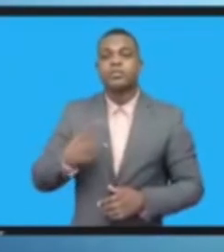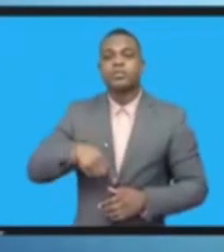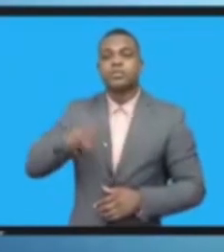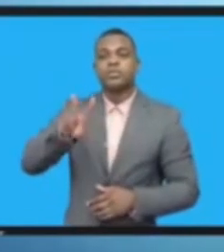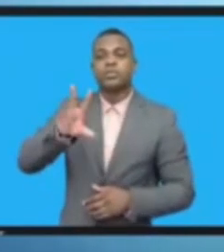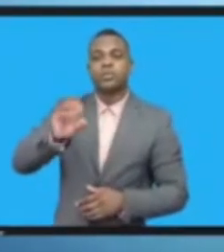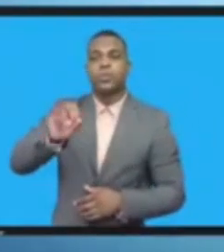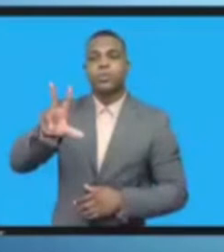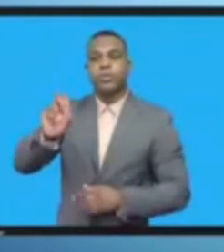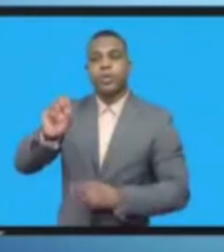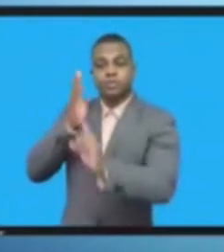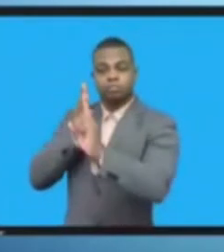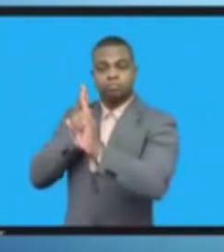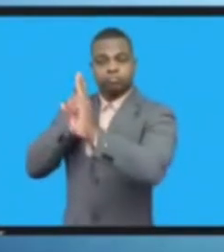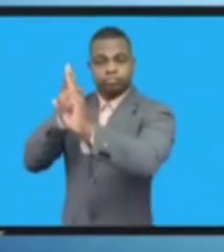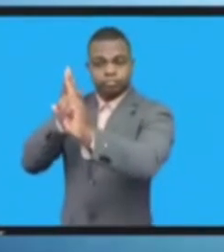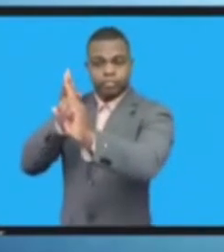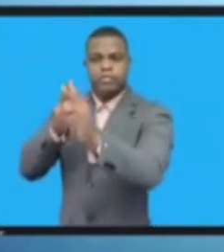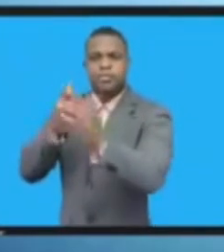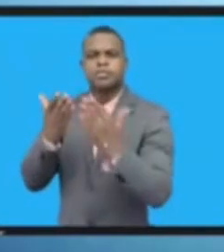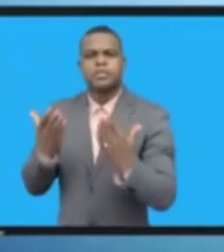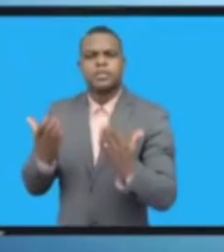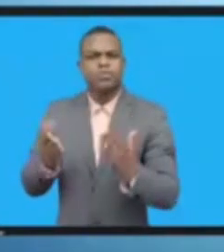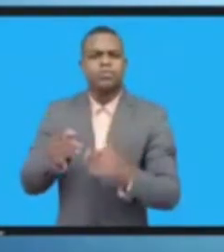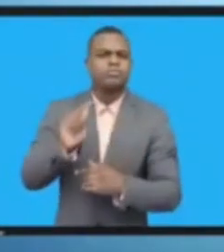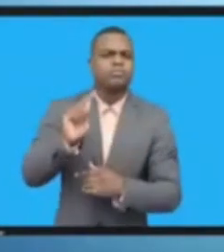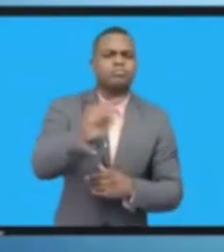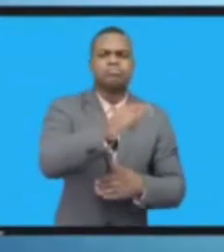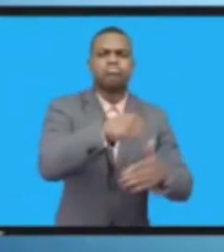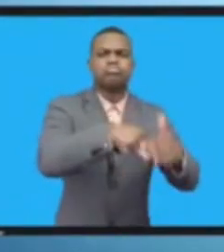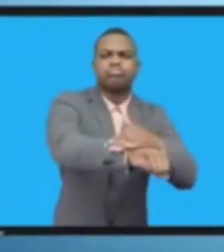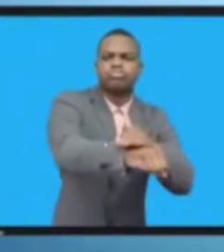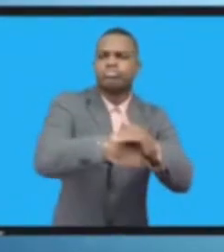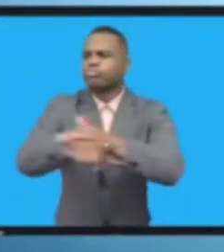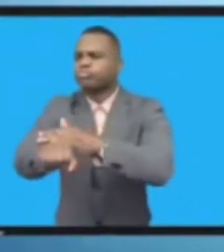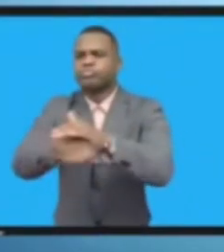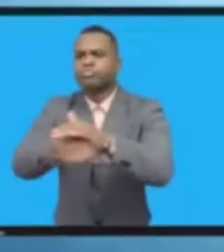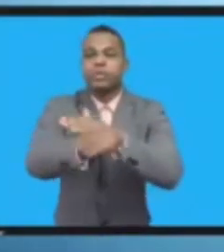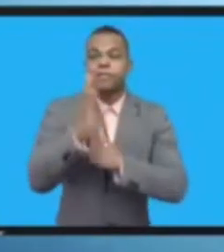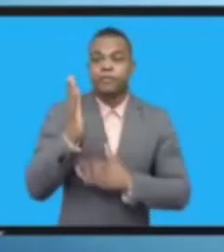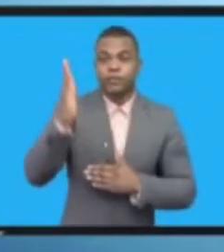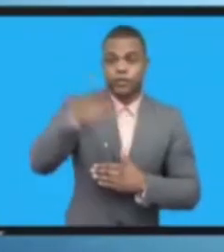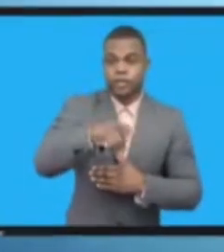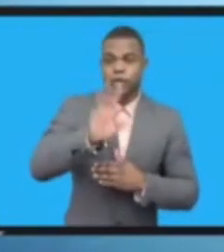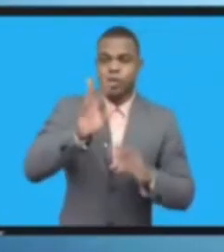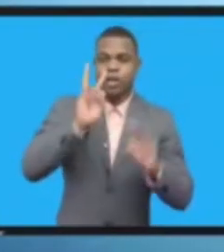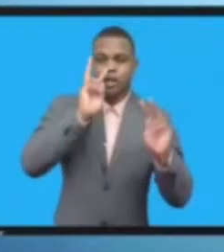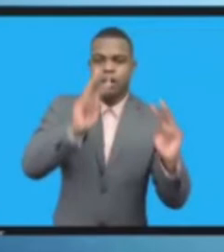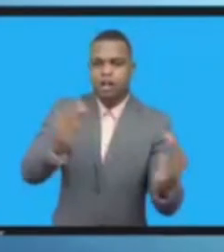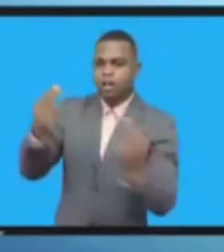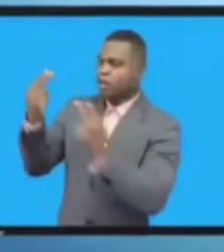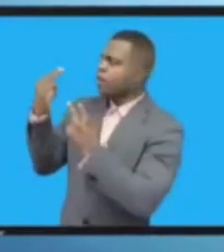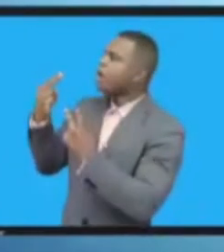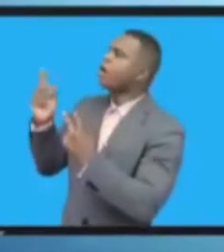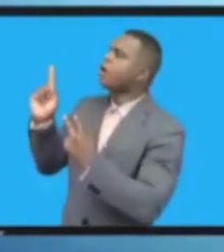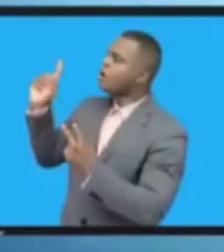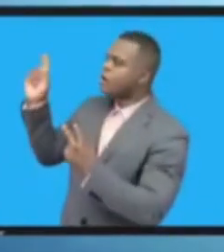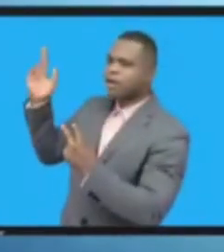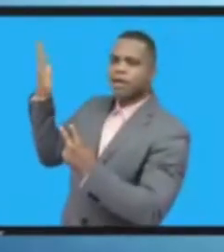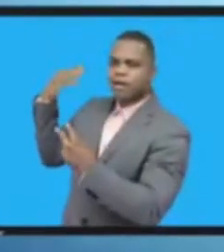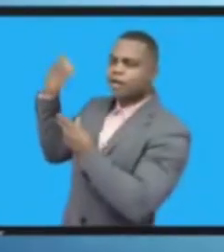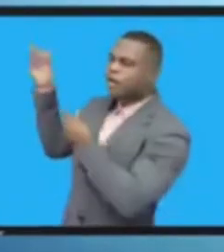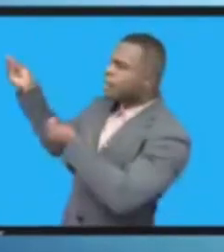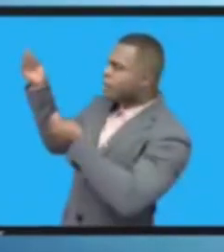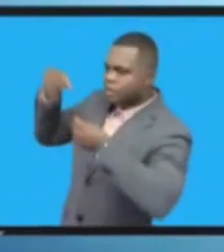المتاحة لدينا بصورة كبيرة حتى نستطيع أن نبني مستقبلاً أفضل للجميع في